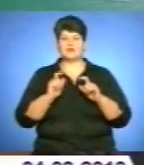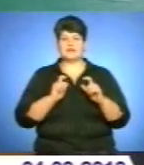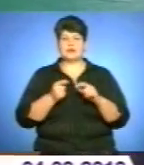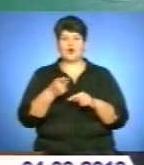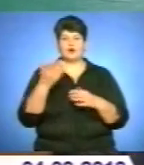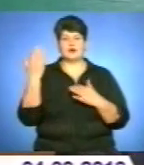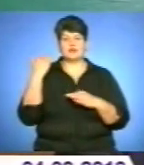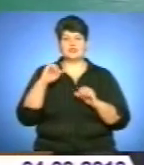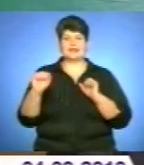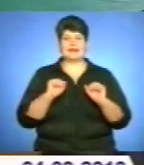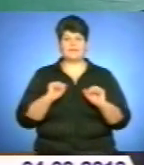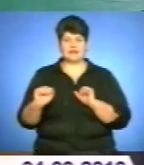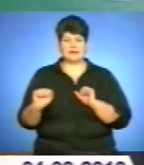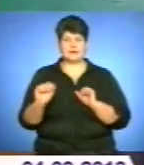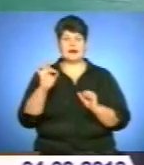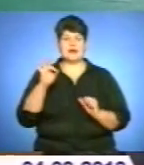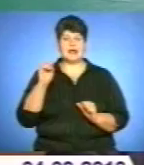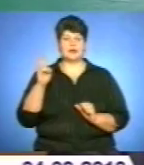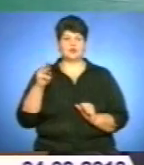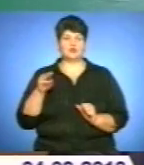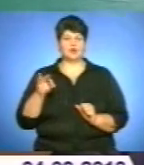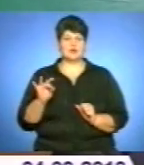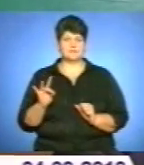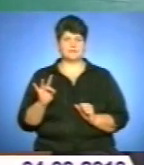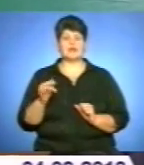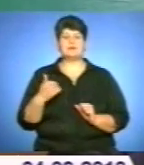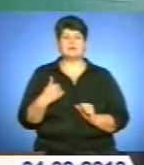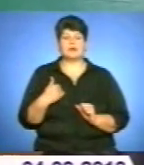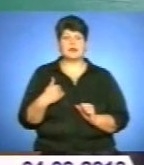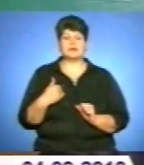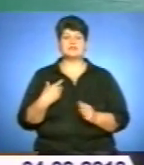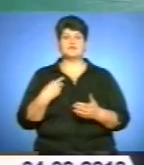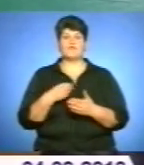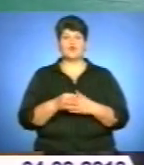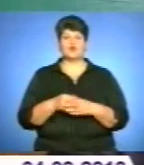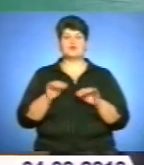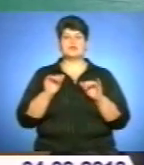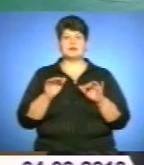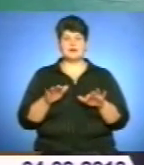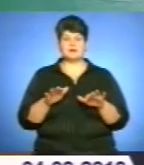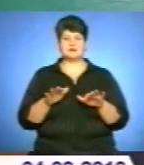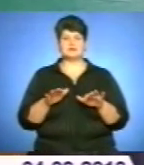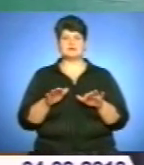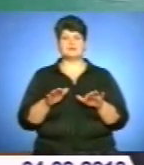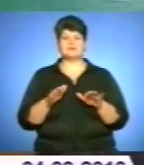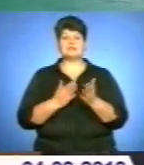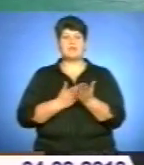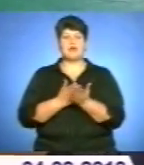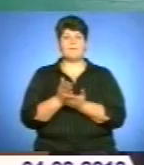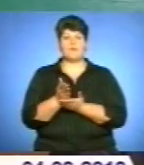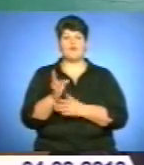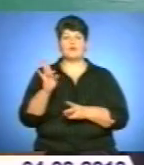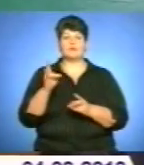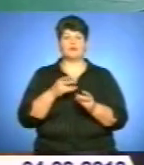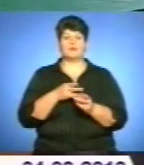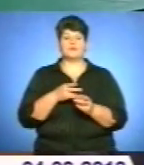керівник-ректор. І ми саме свою діяльність навчального закладу сприймовуємо в